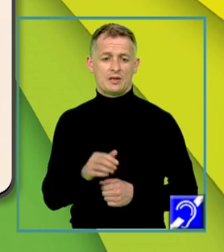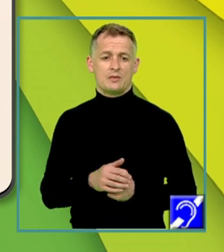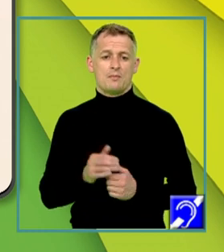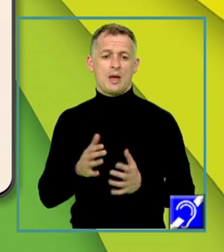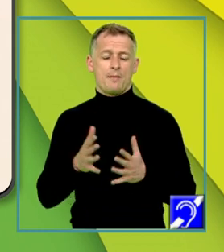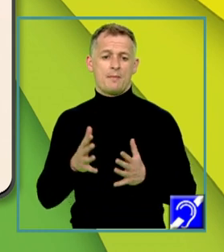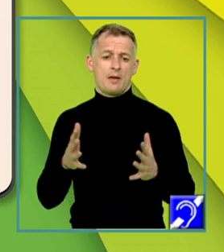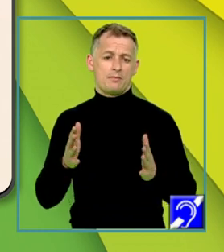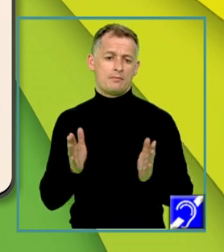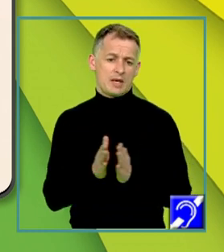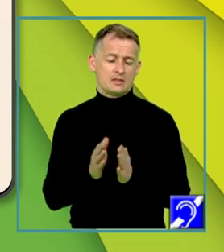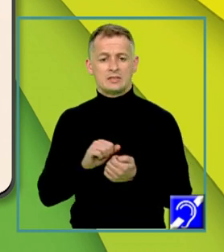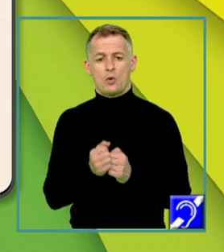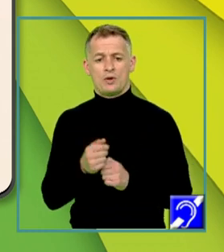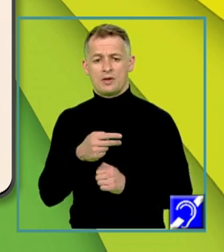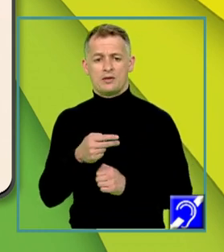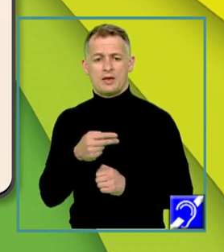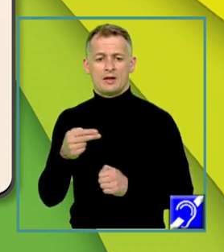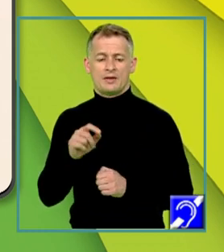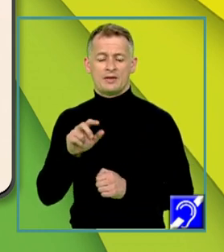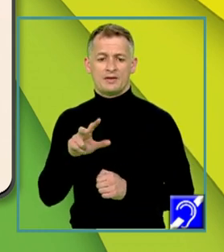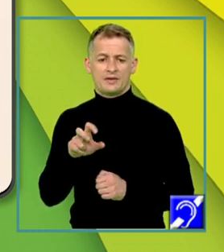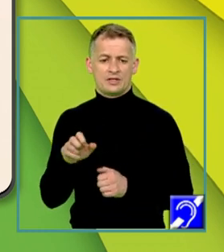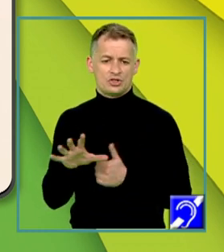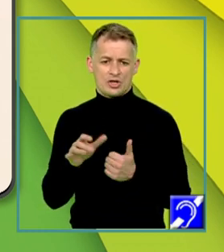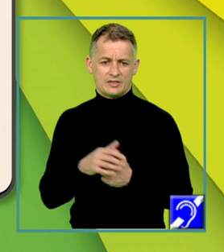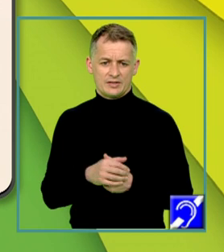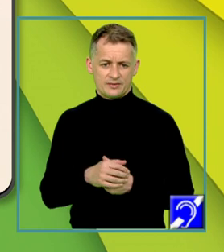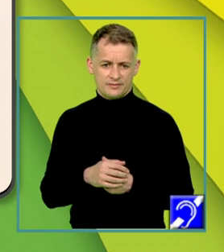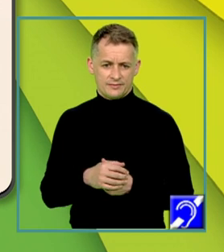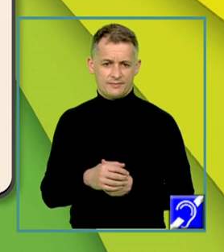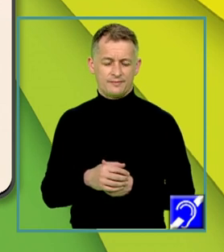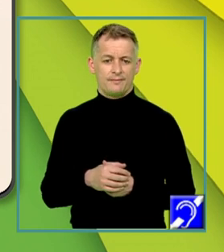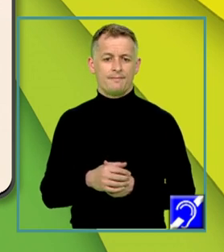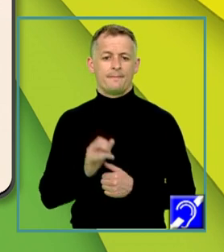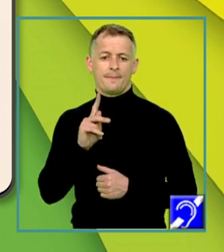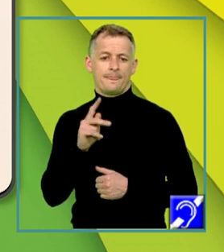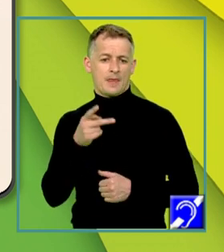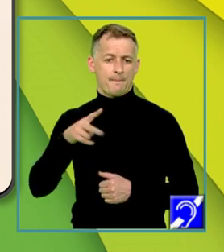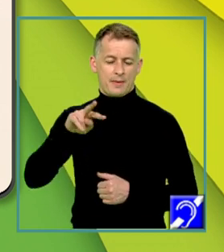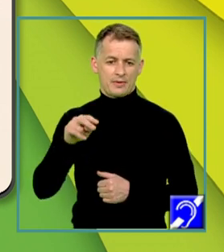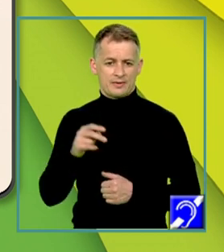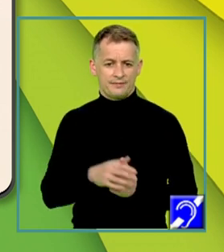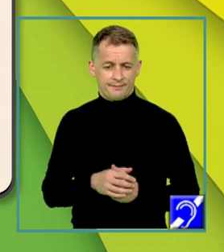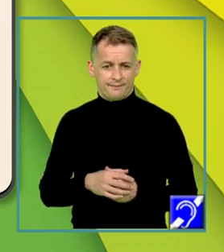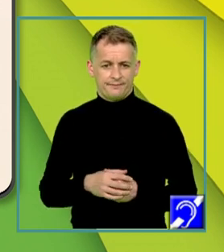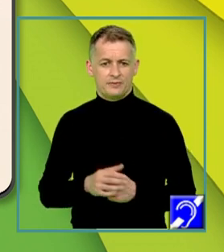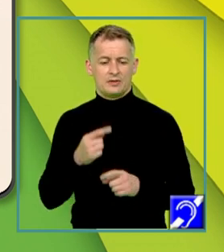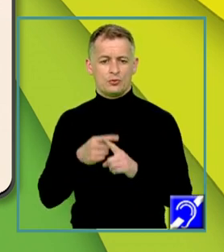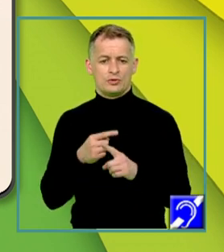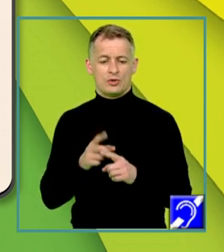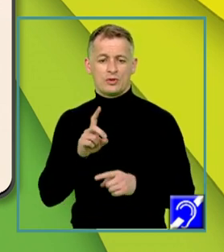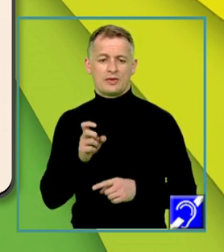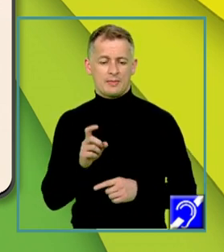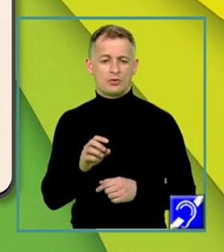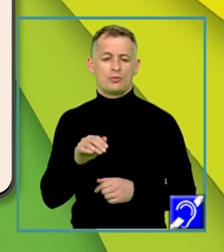egal decât 36, echivalent cu k pătrat înmulțit cu determinantul matricii A